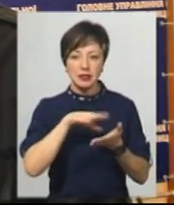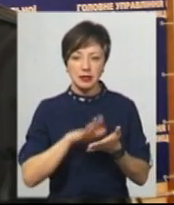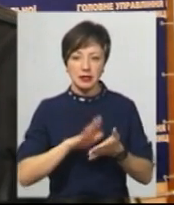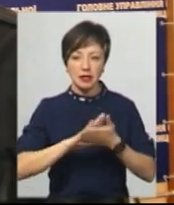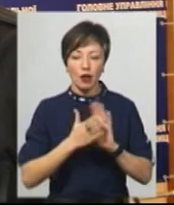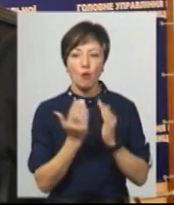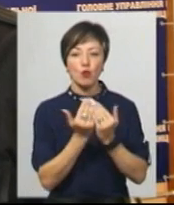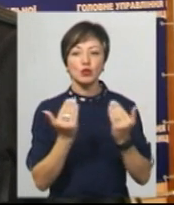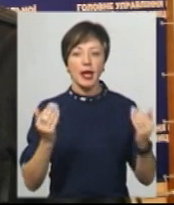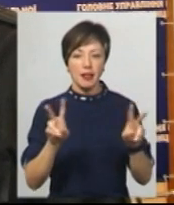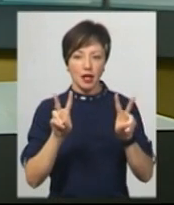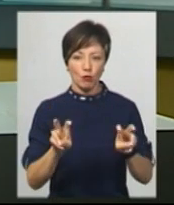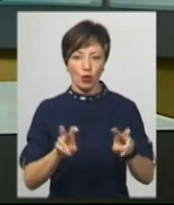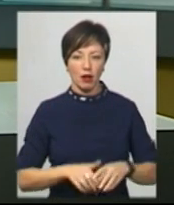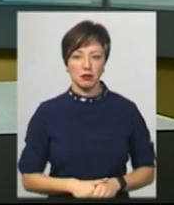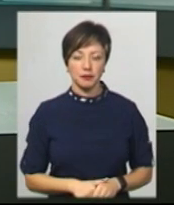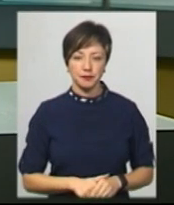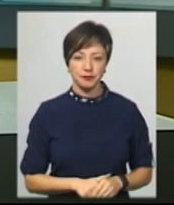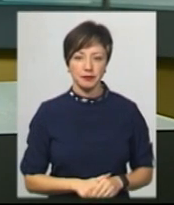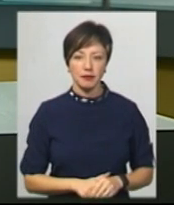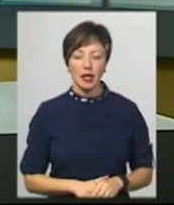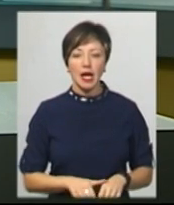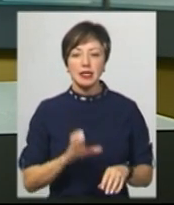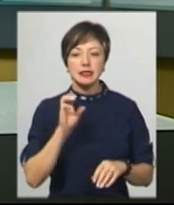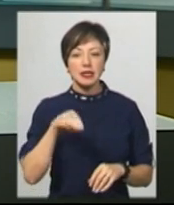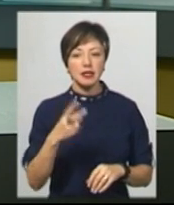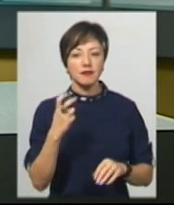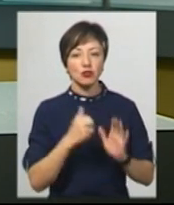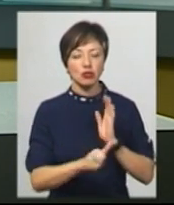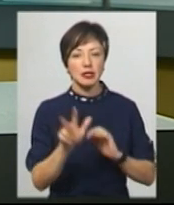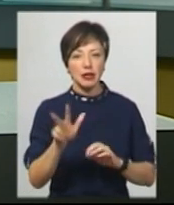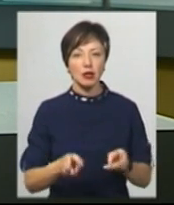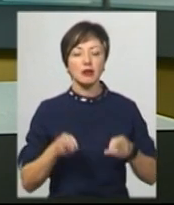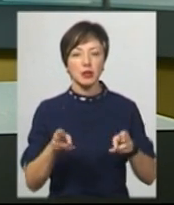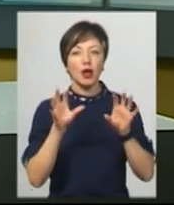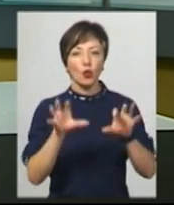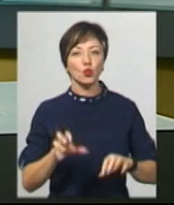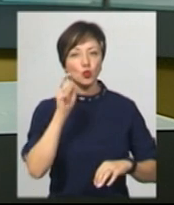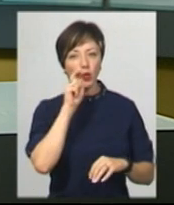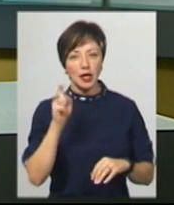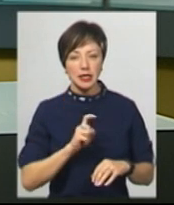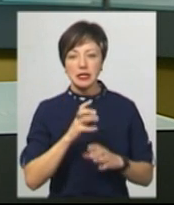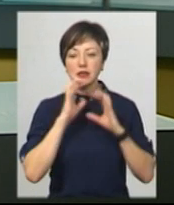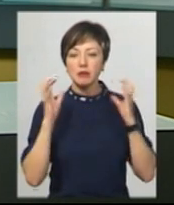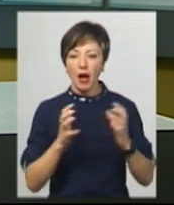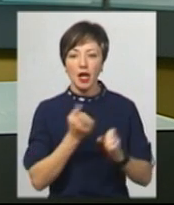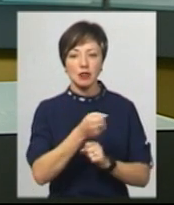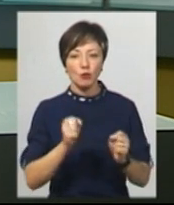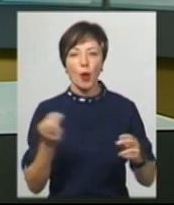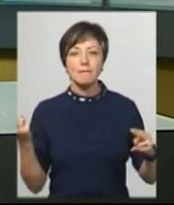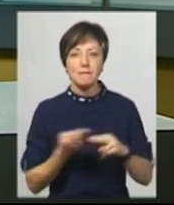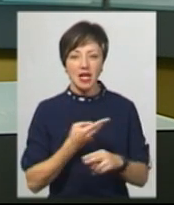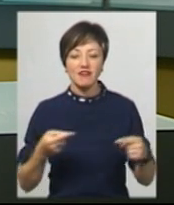як музейний експонат. За статтею 263 Кримінального кодексу України за зберігання зброї без